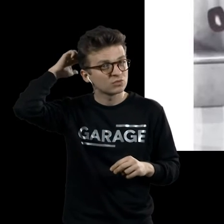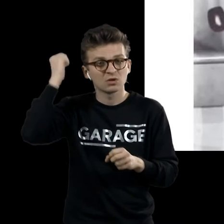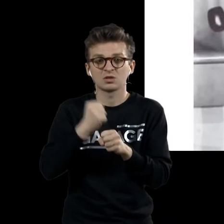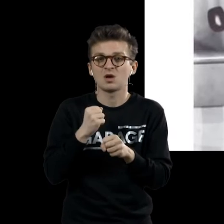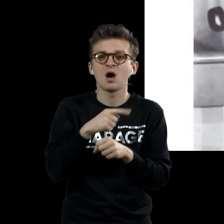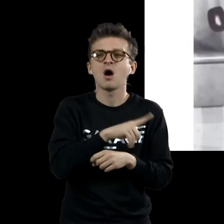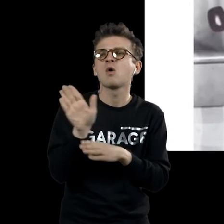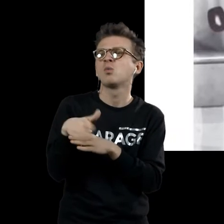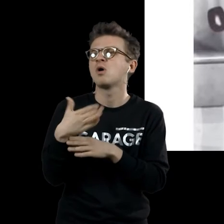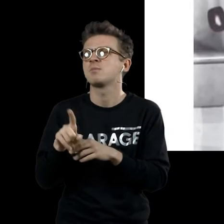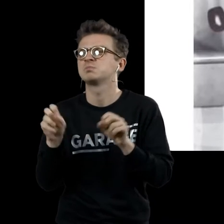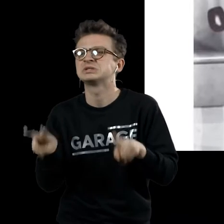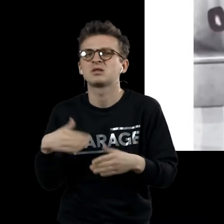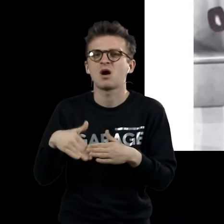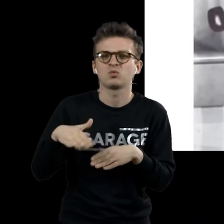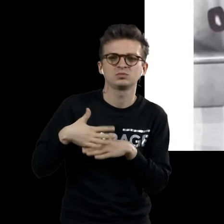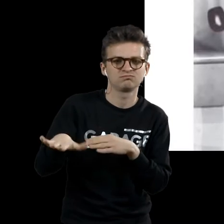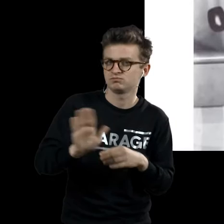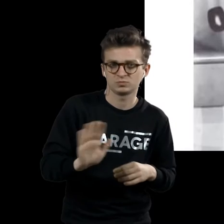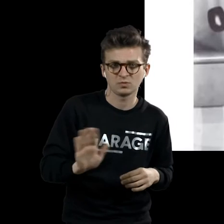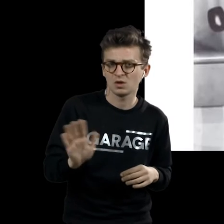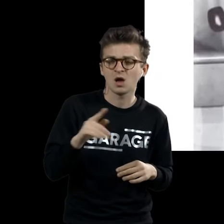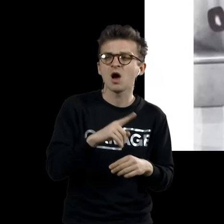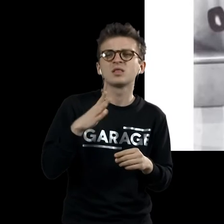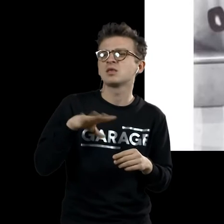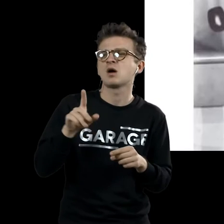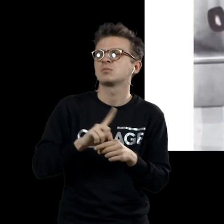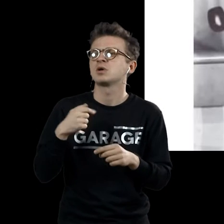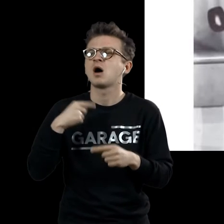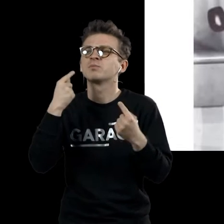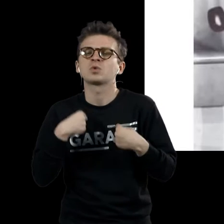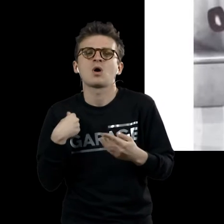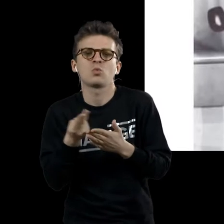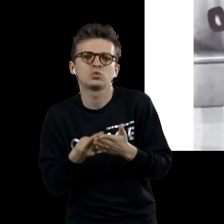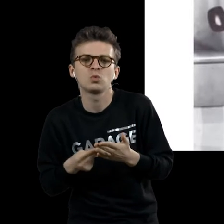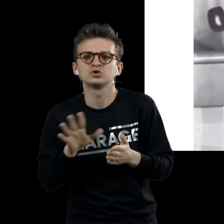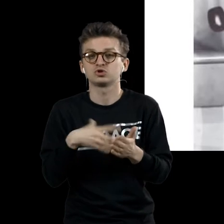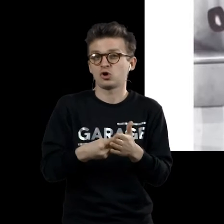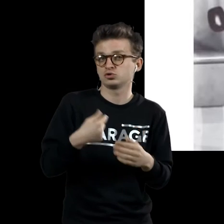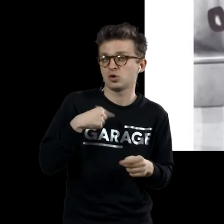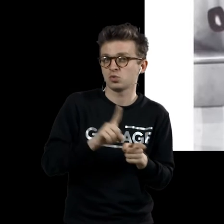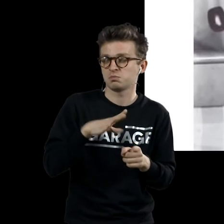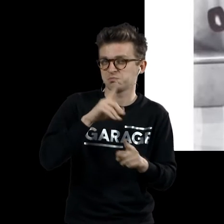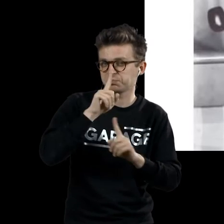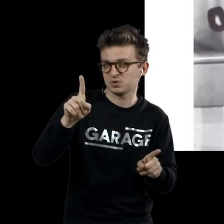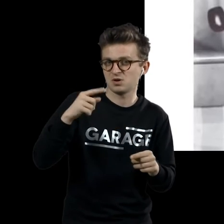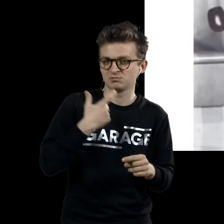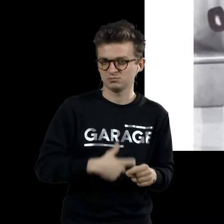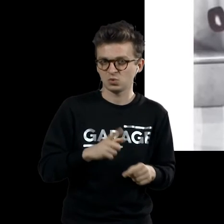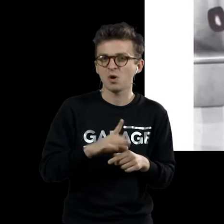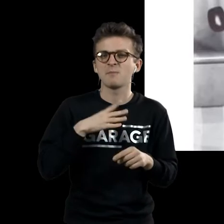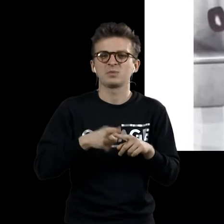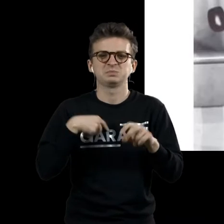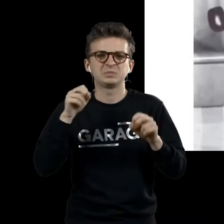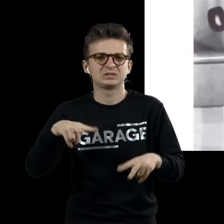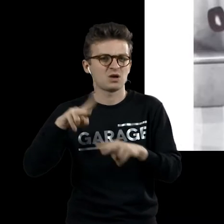он не ходил таким образом по улицам. Это не была история, что я художник, я должен странным образом выглядеть. Вот я сейчас себе выбрю эту пятигонечную